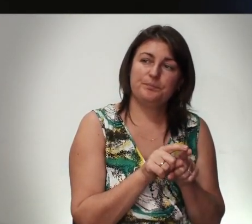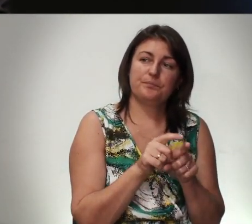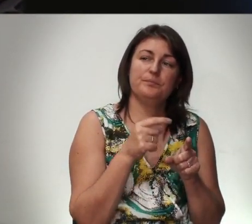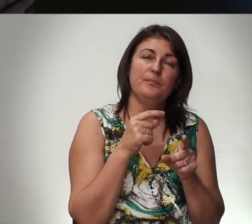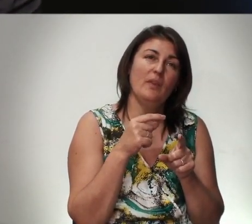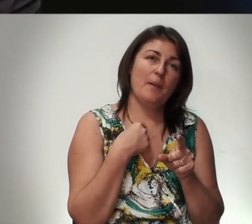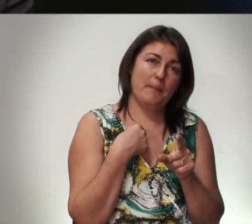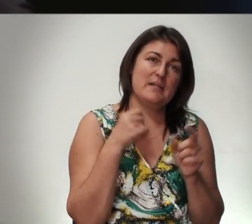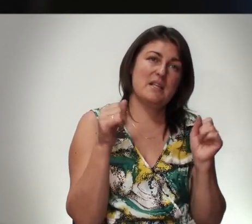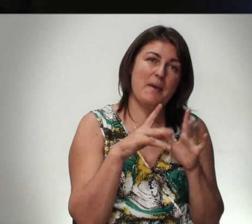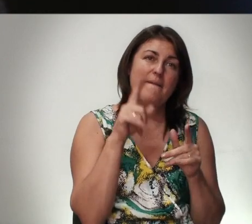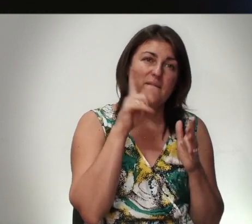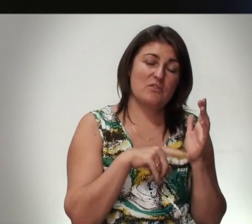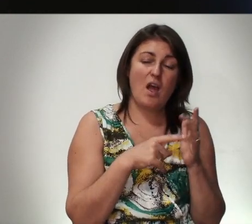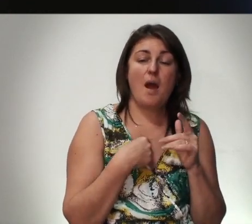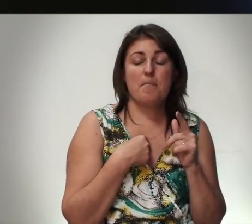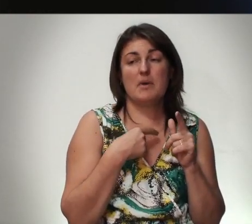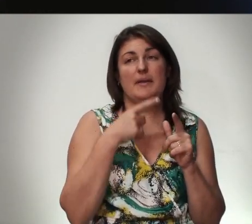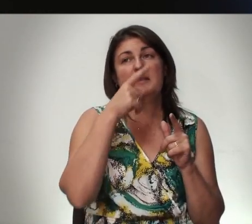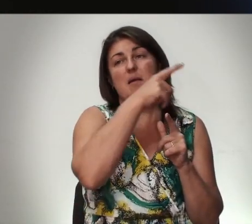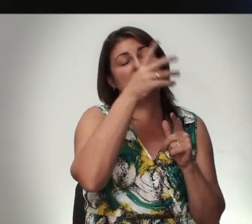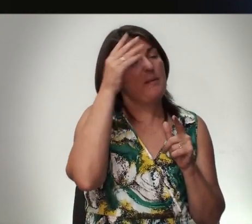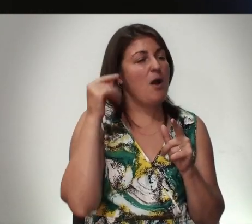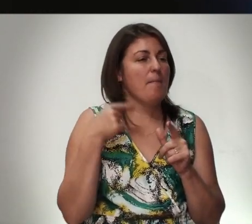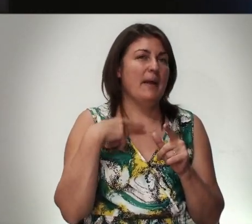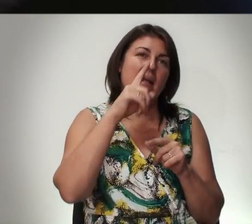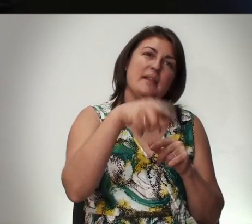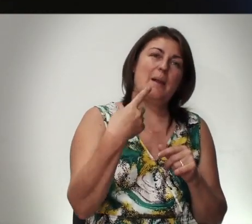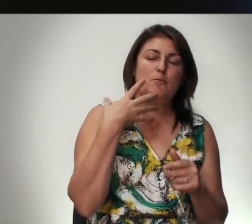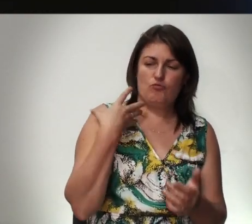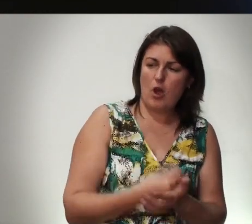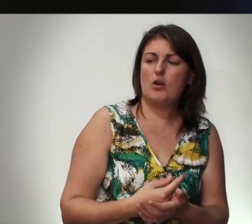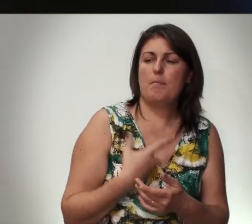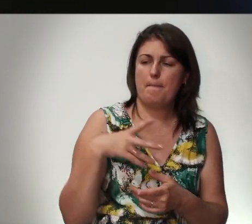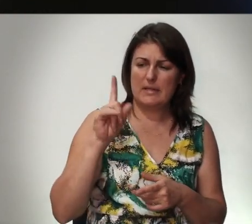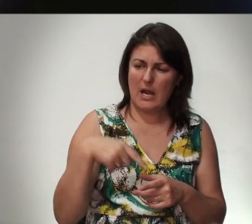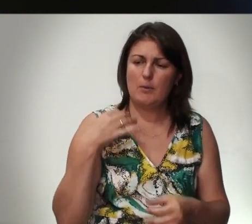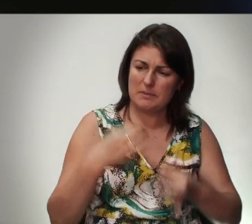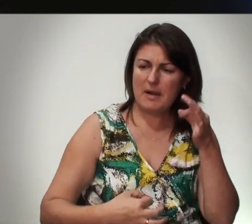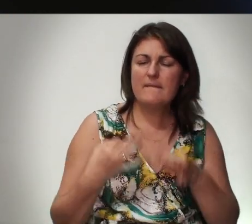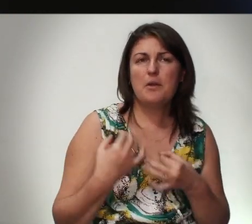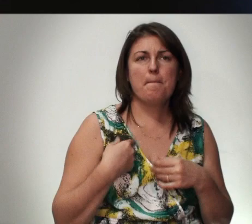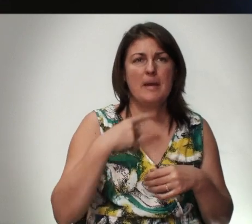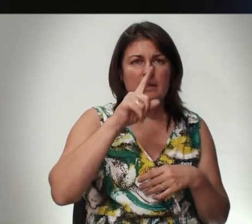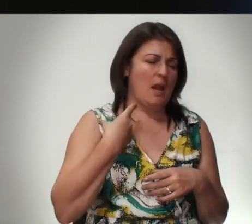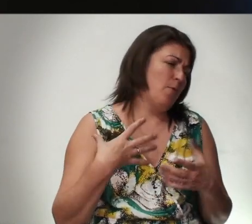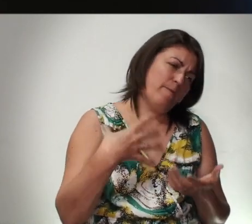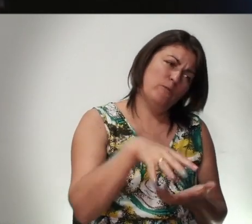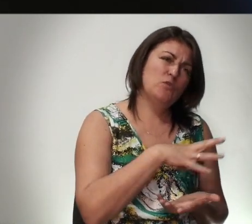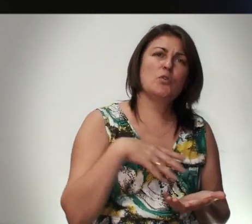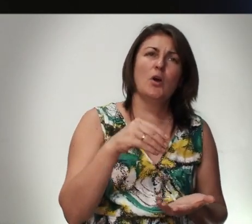Собрании Мы Верующие А Там Мы Забываем И Мы Требуем Своего Мы Требуем Справедливости Мы Требуем Все